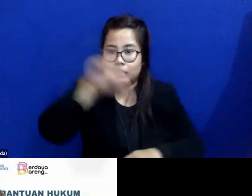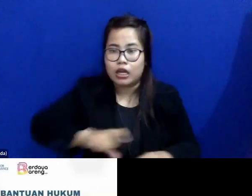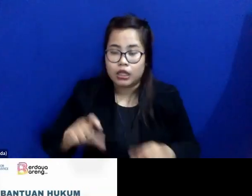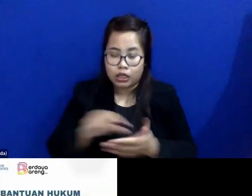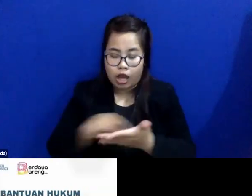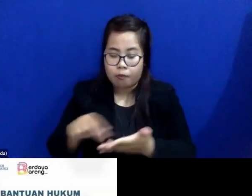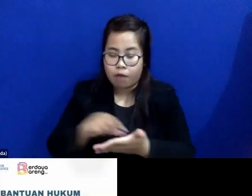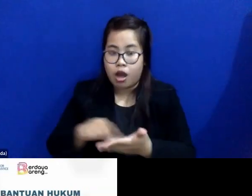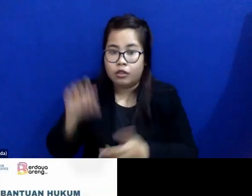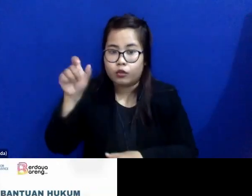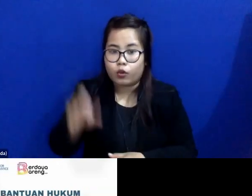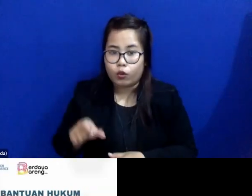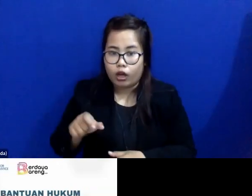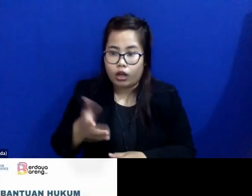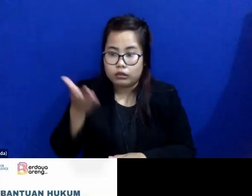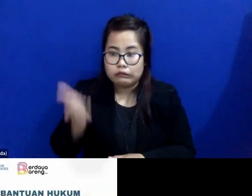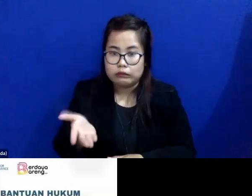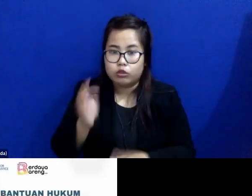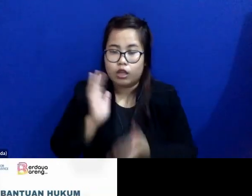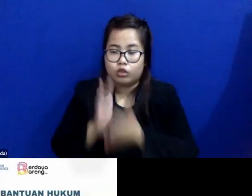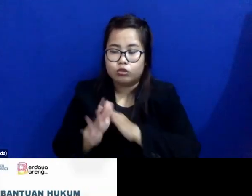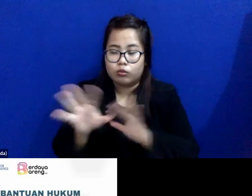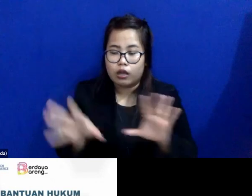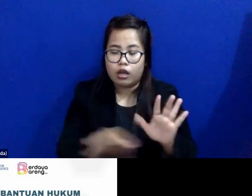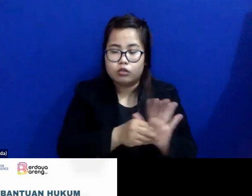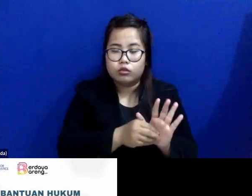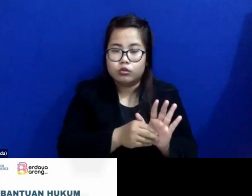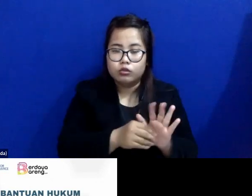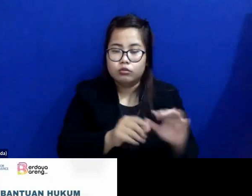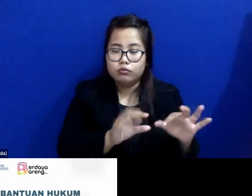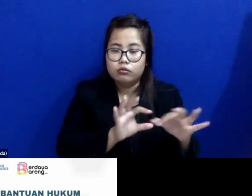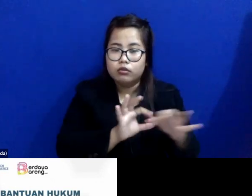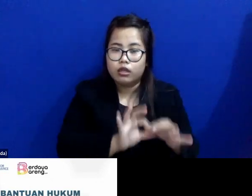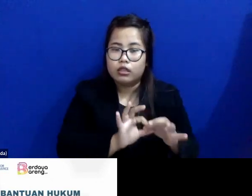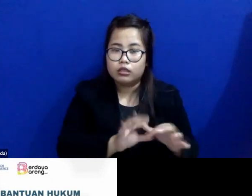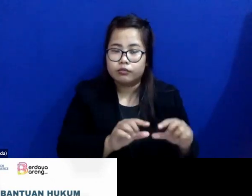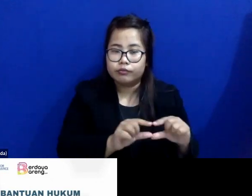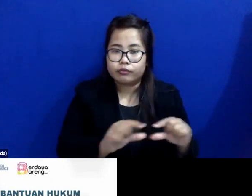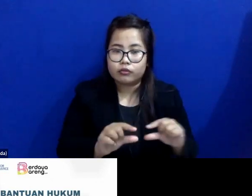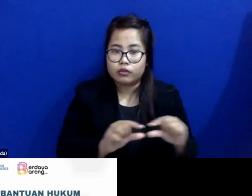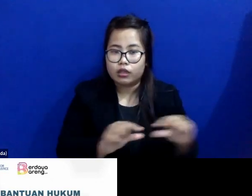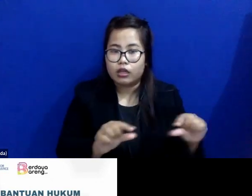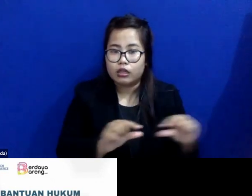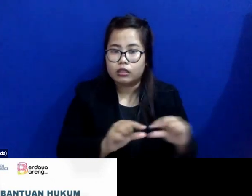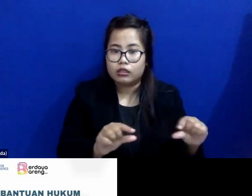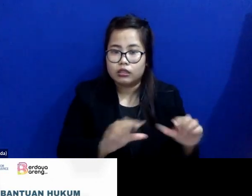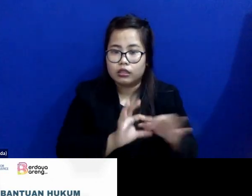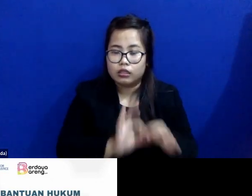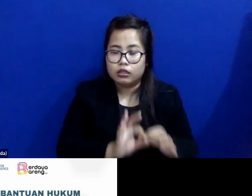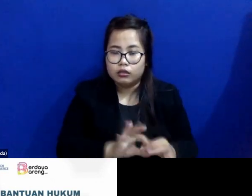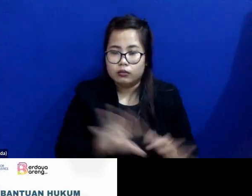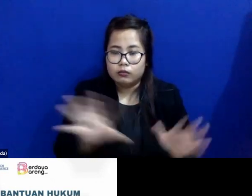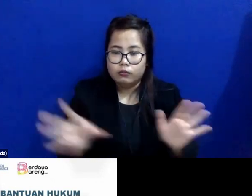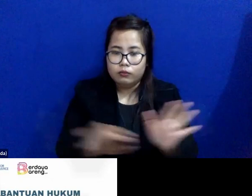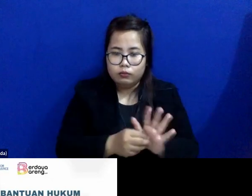tersebut, nanti akan langsung masuk link ke website Kongres